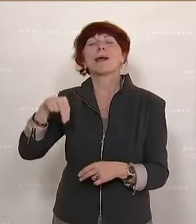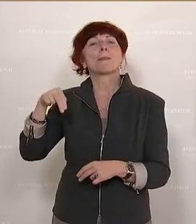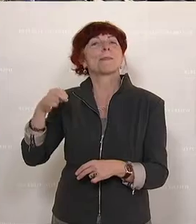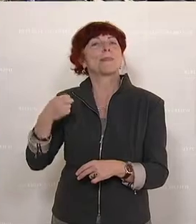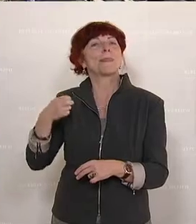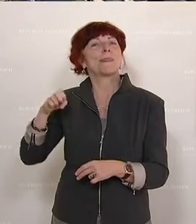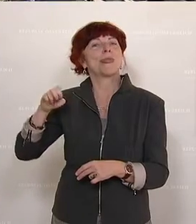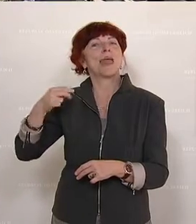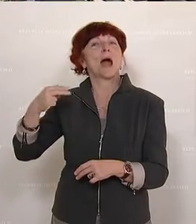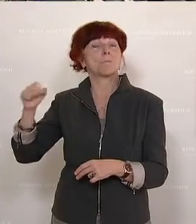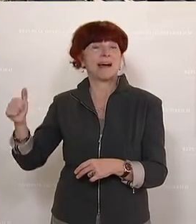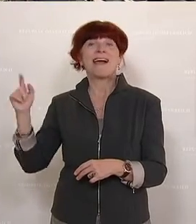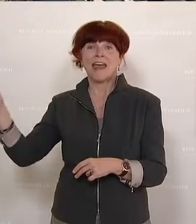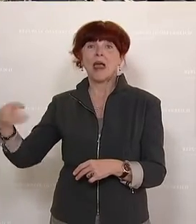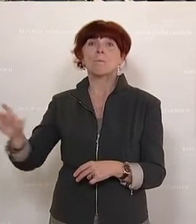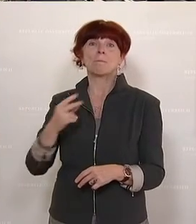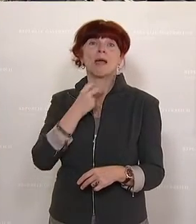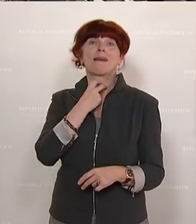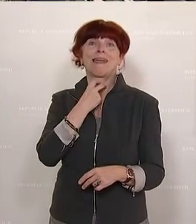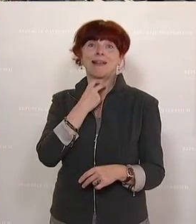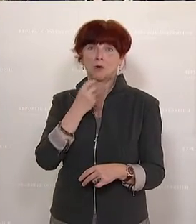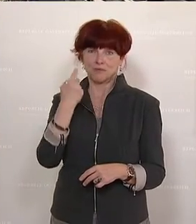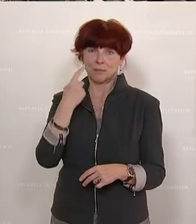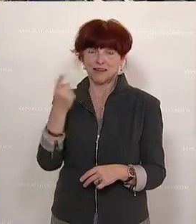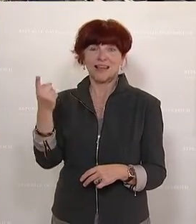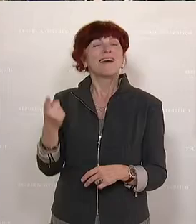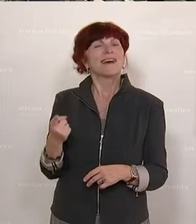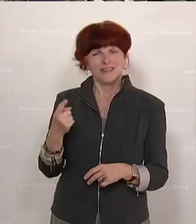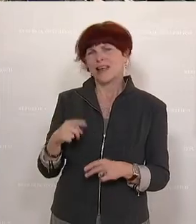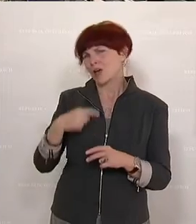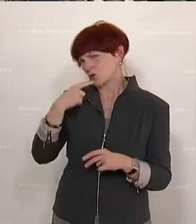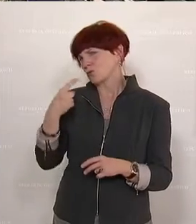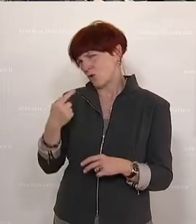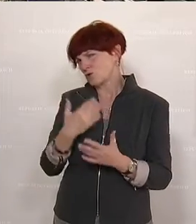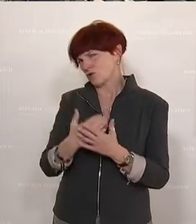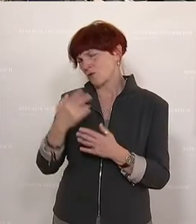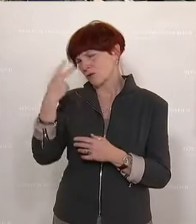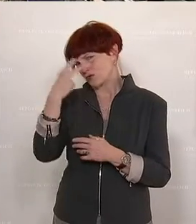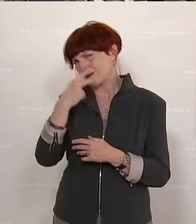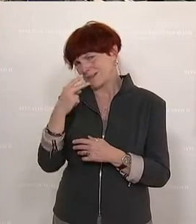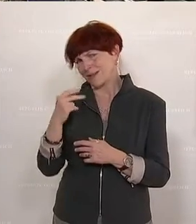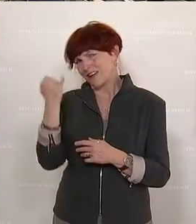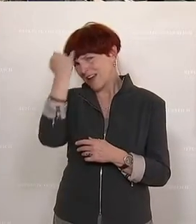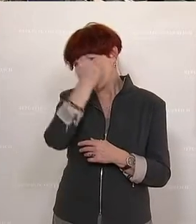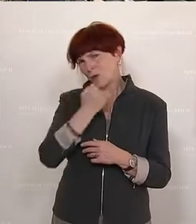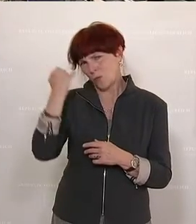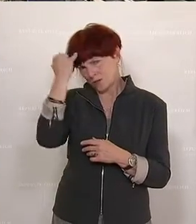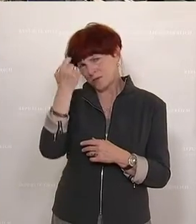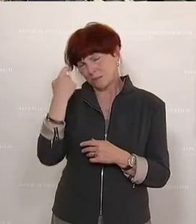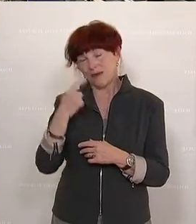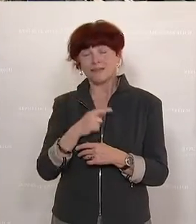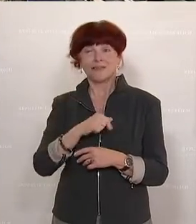ist er schon beim Kehlkopf drum. Ich habe es eh verstanden, Ihren Spruch. Er war ironisch gemeint. Eh klar. Und ein Appell an die eigene Partei.